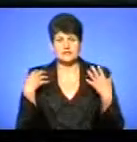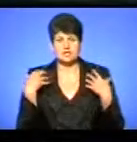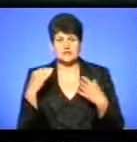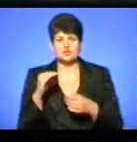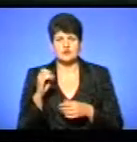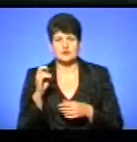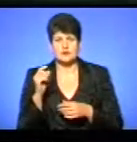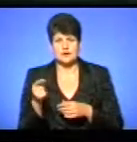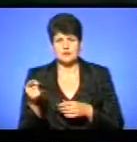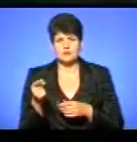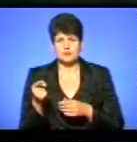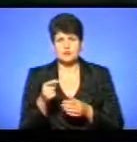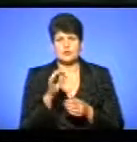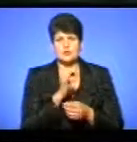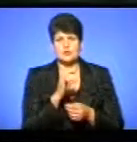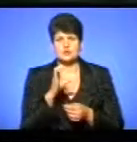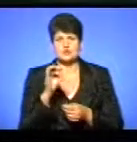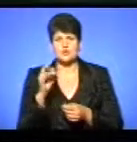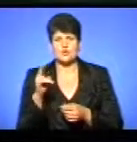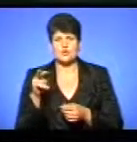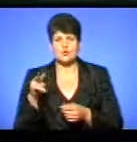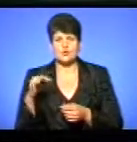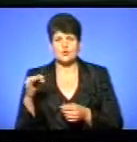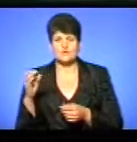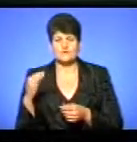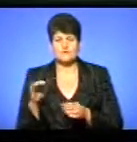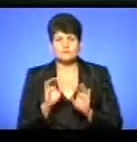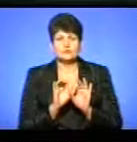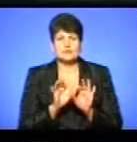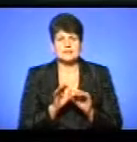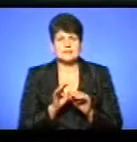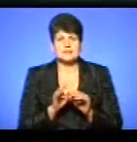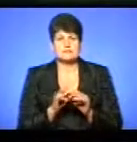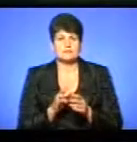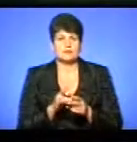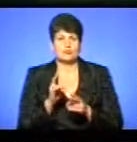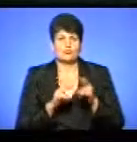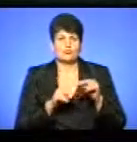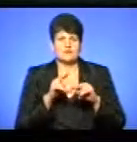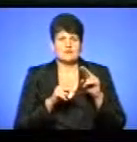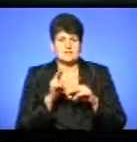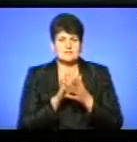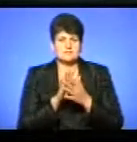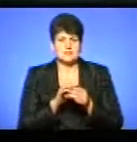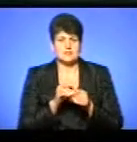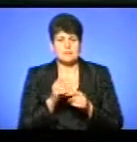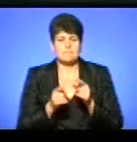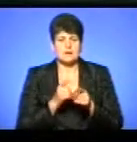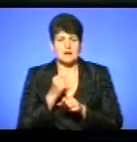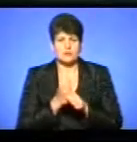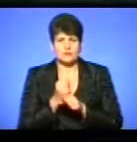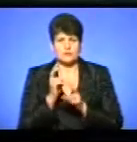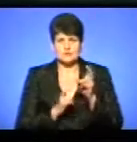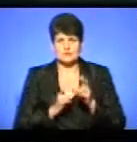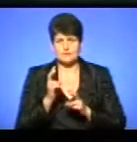господарства Тернополя Олега Соколовського щодо коментаря з приводу будівництва сміттєпереробного комплексу. Прес-секретар міськради Мар'яна Зварич